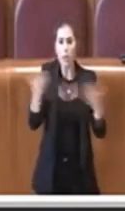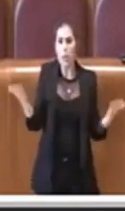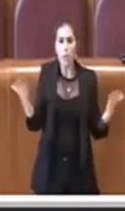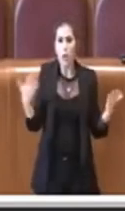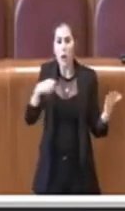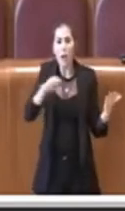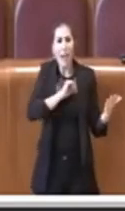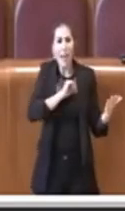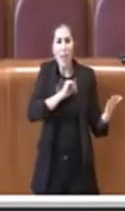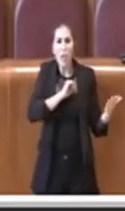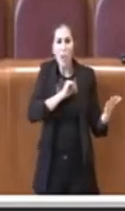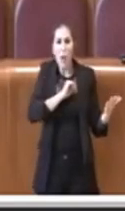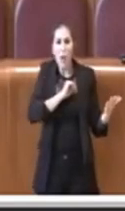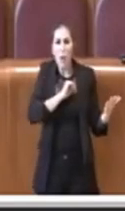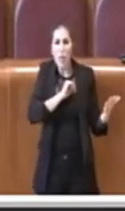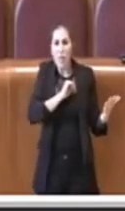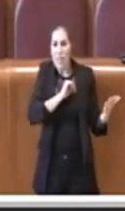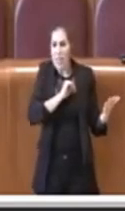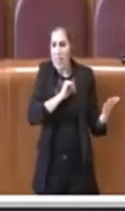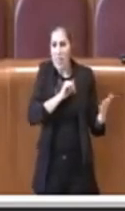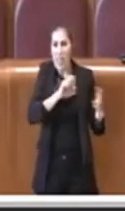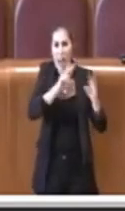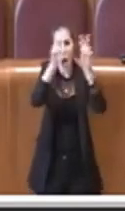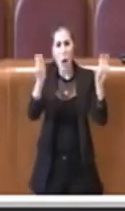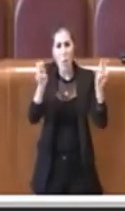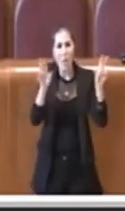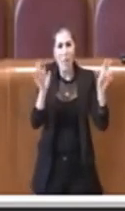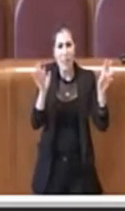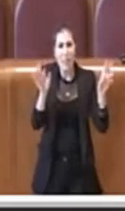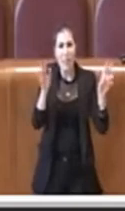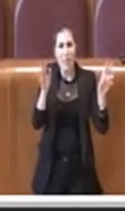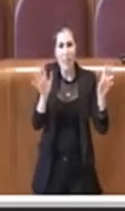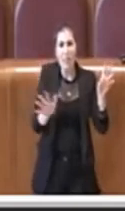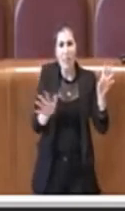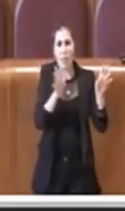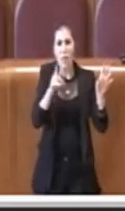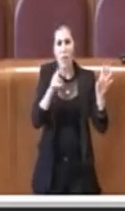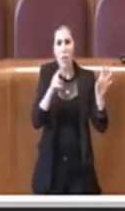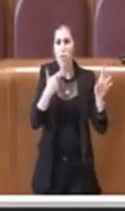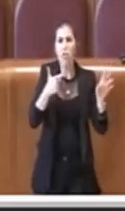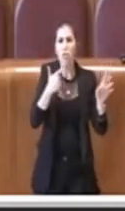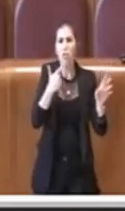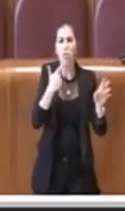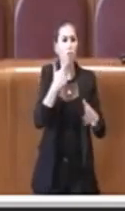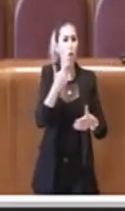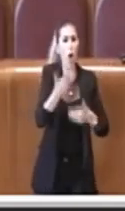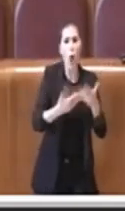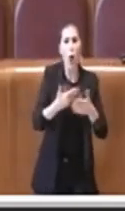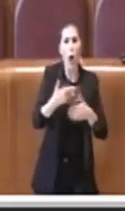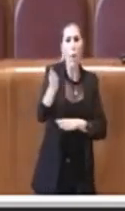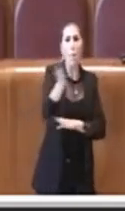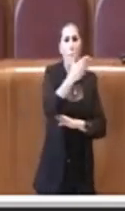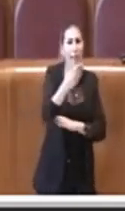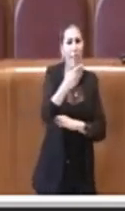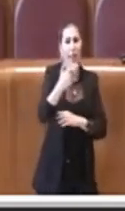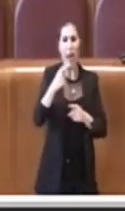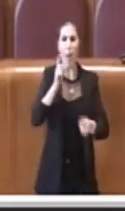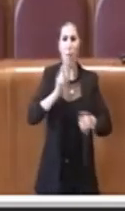credo che appunto temi del genere non abbiano colori politici o non abbiano comunque bandiere politiche.